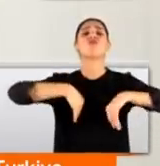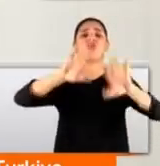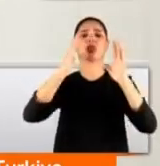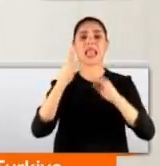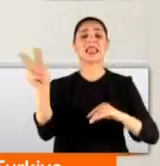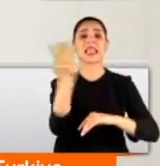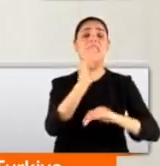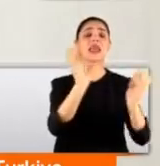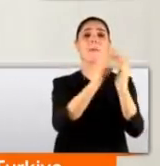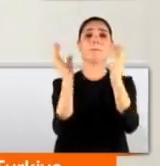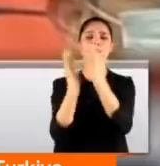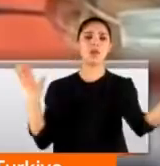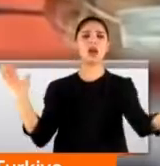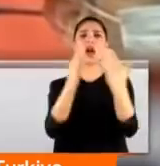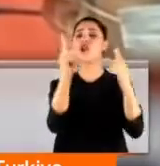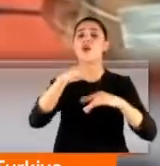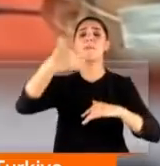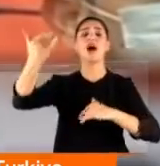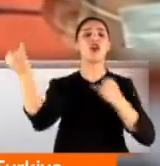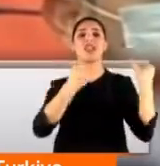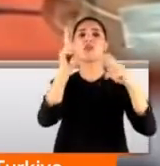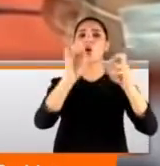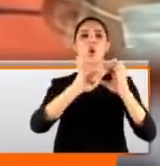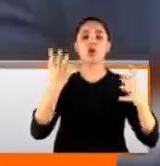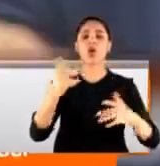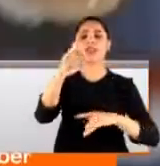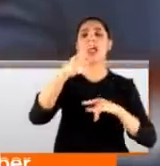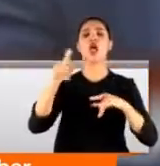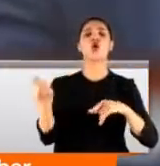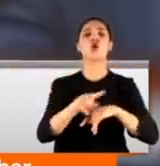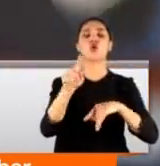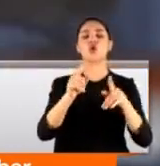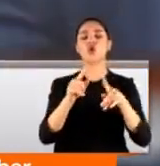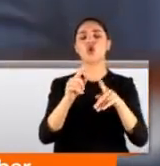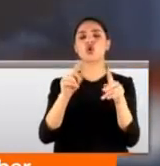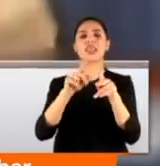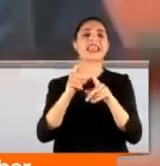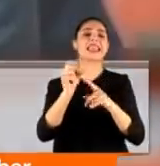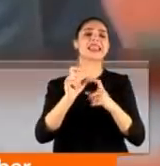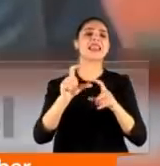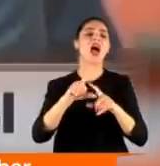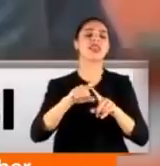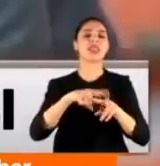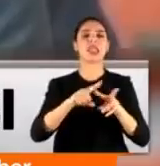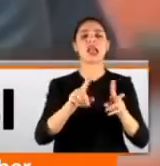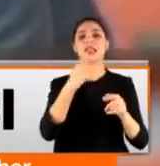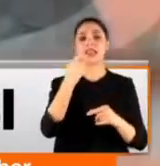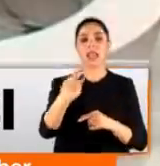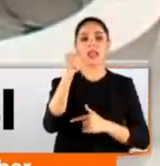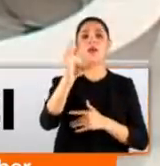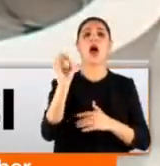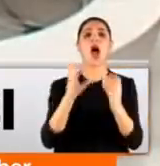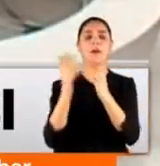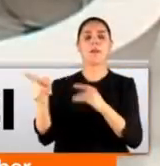İki partiyi karşı karşıya getiren bir diğer tartışma ise Kürdistan tanımı üzerinden oldu. Tartışmaya AK Parti de